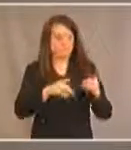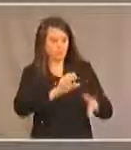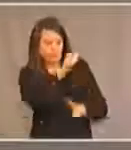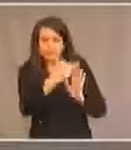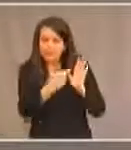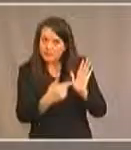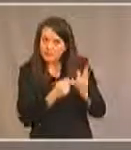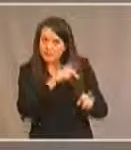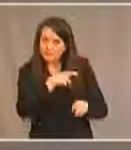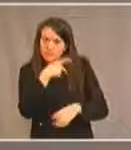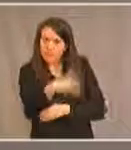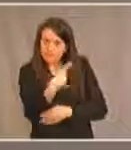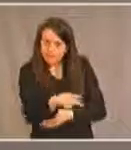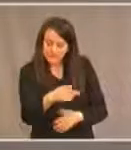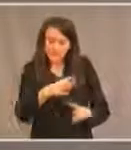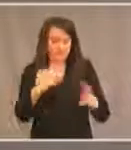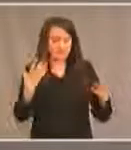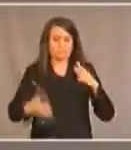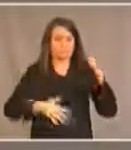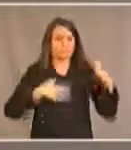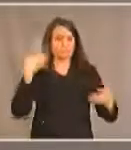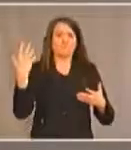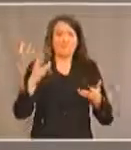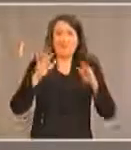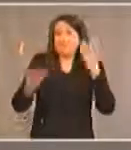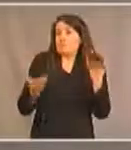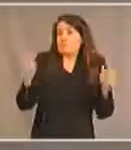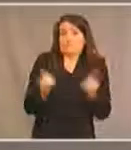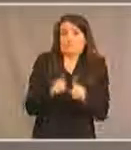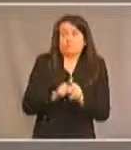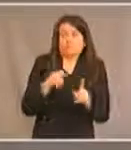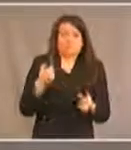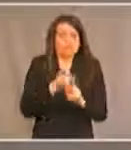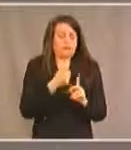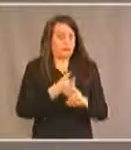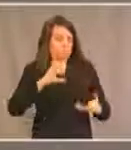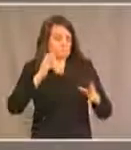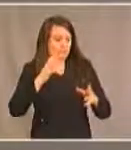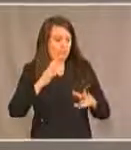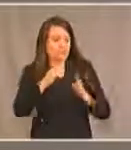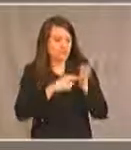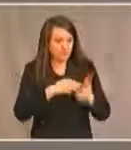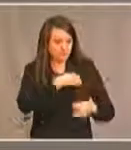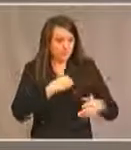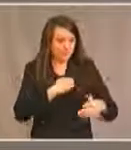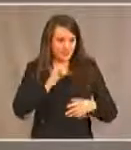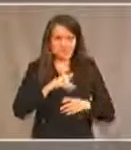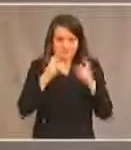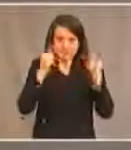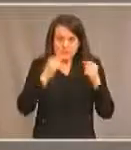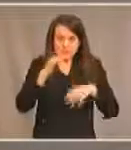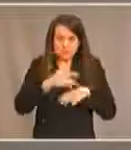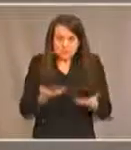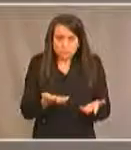par des règles provinciales dès qu'elle sort de l'aérogare et peut-être même frappée par des règles municipales si elle se déplace en taxi.